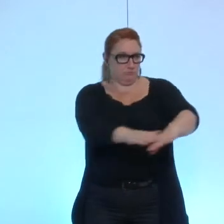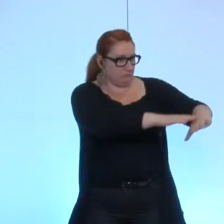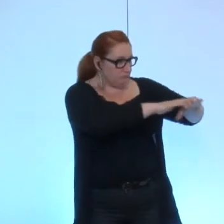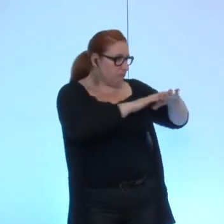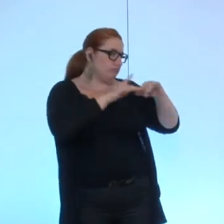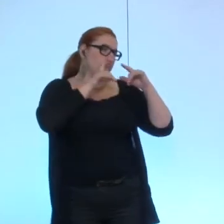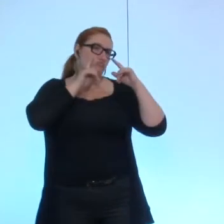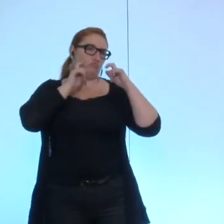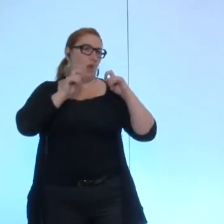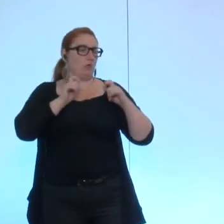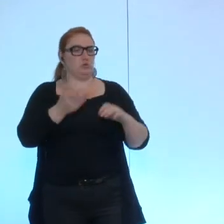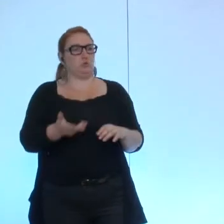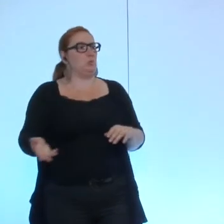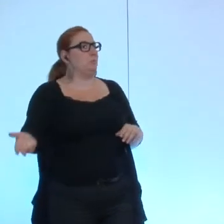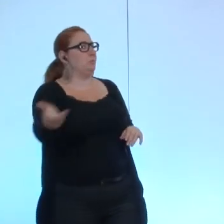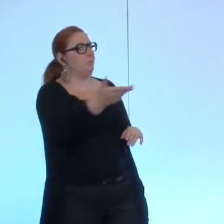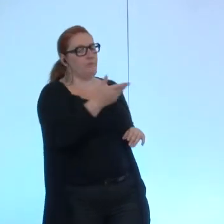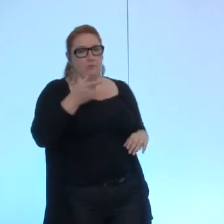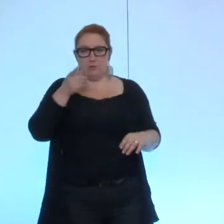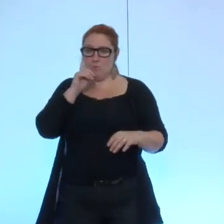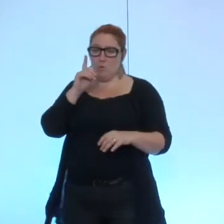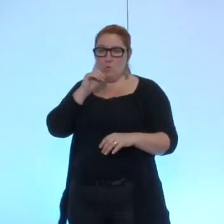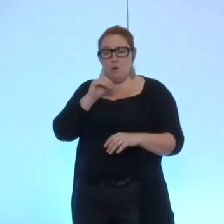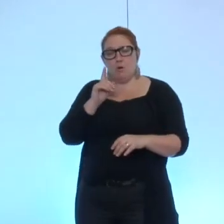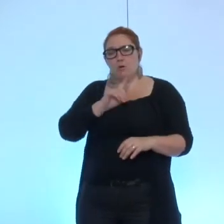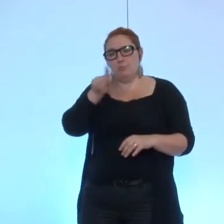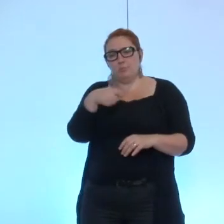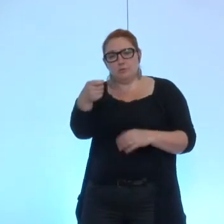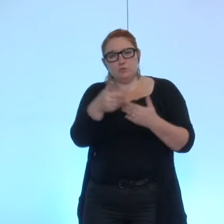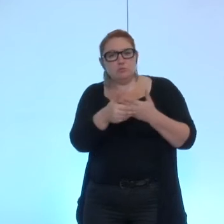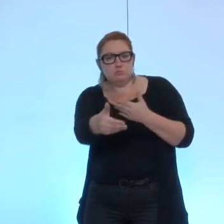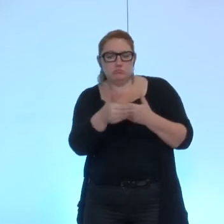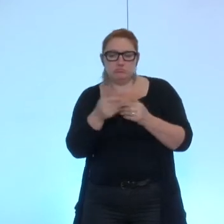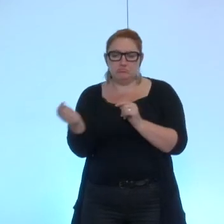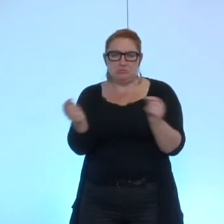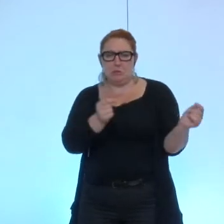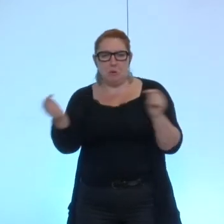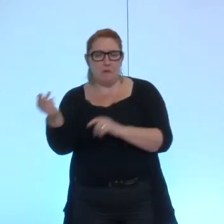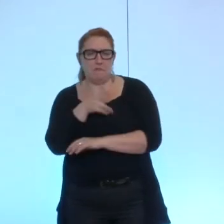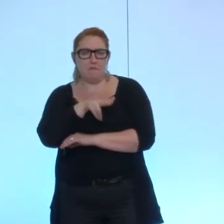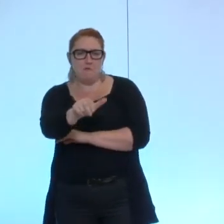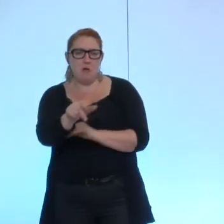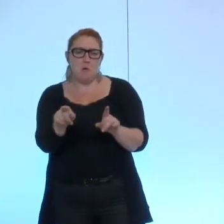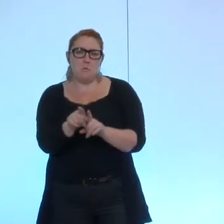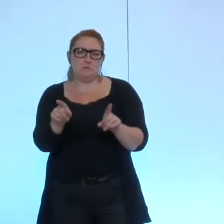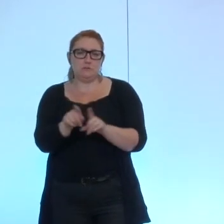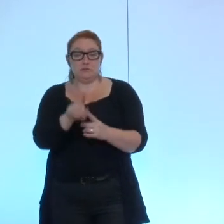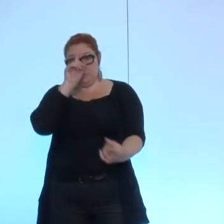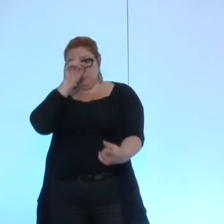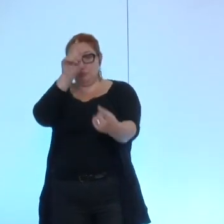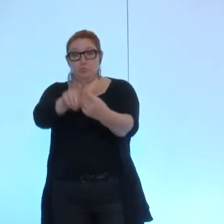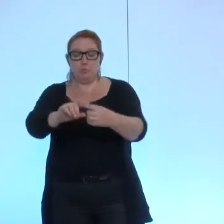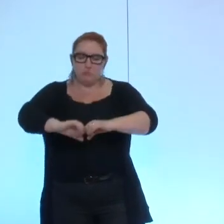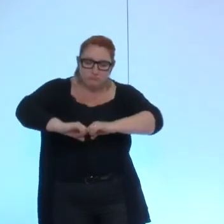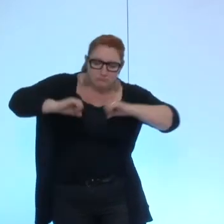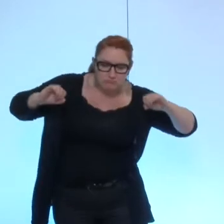cela parce que nous aurons là aussi des débats qui nous permettront de regarder quelles